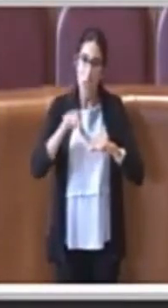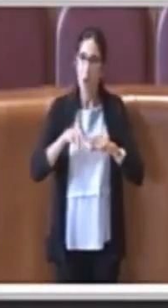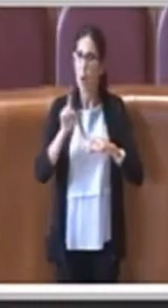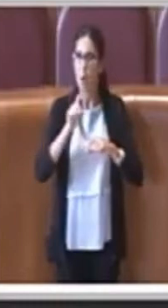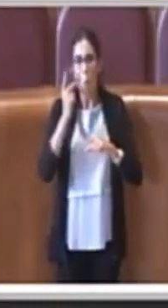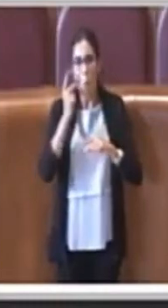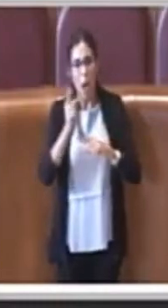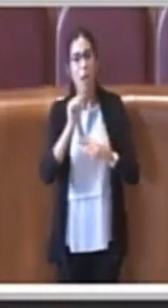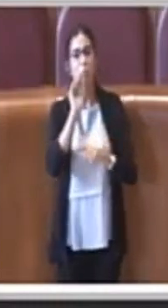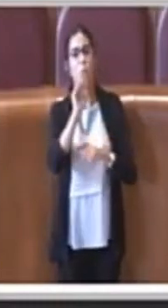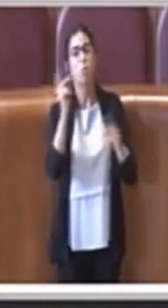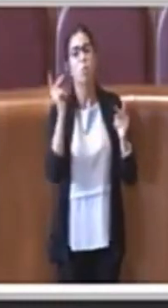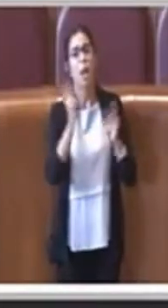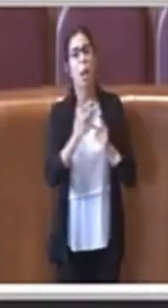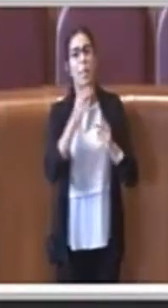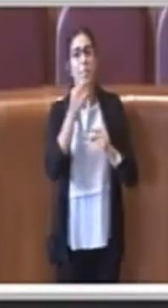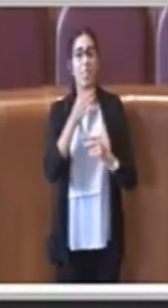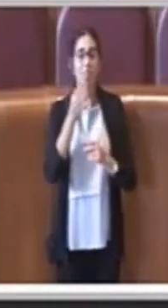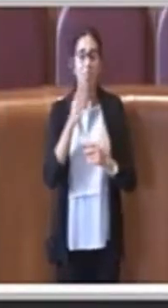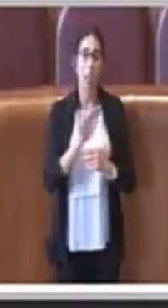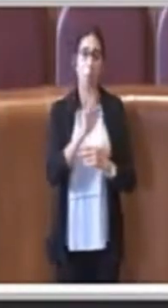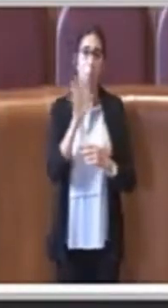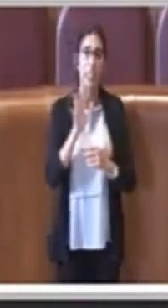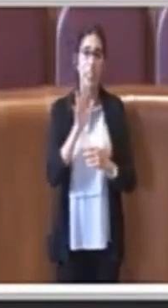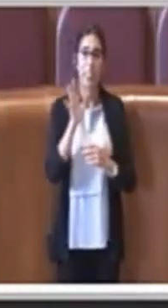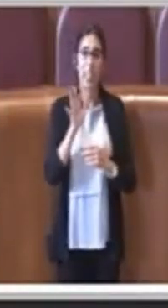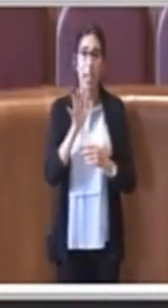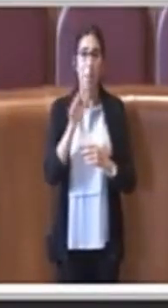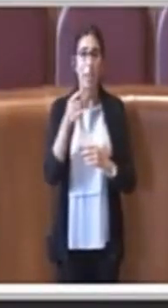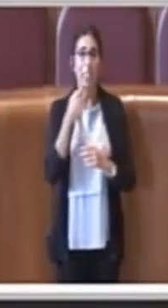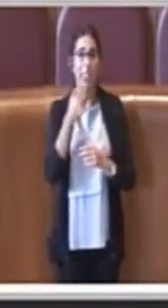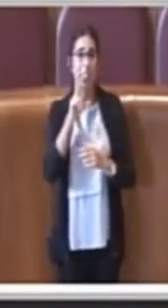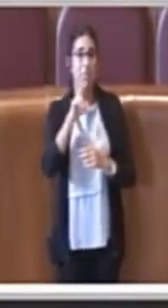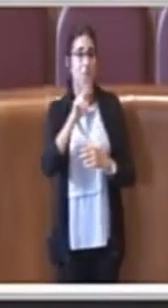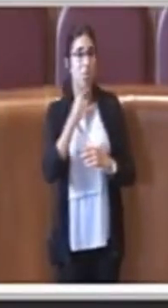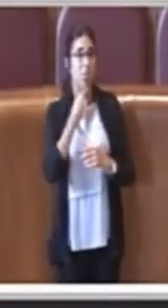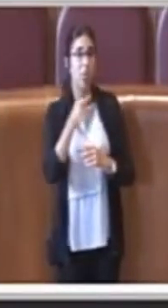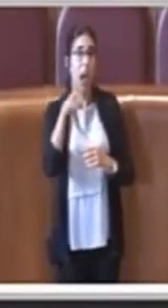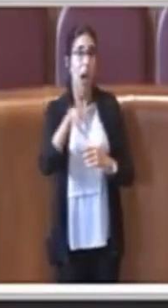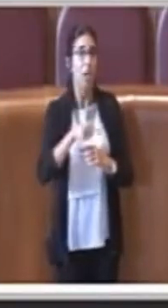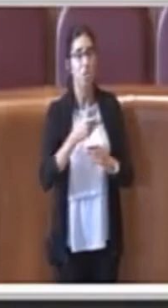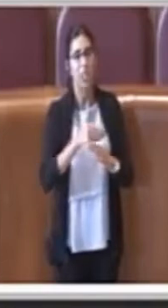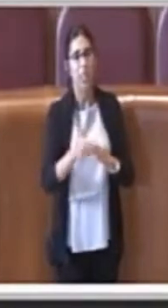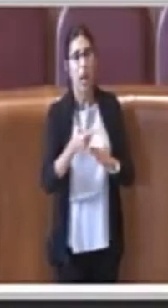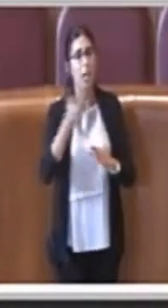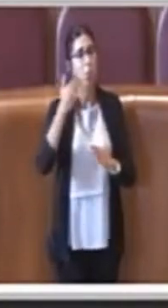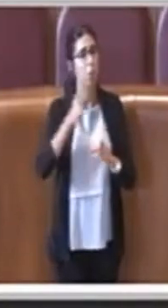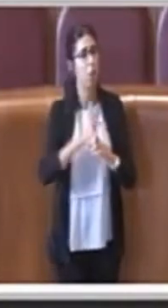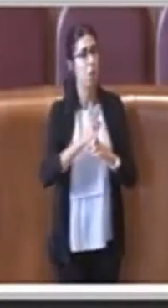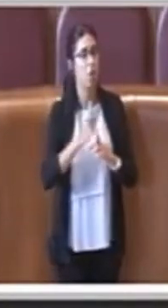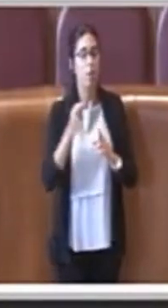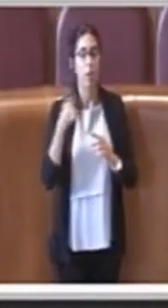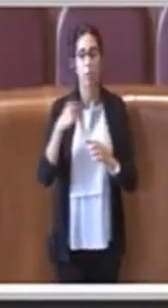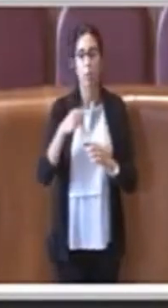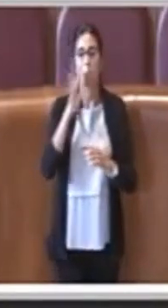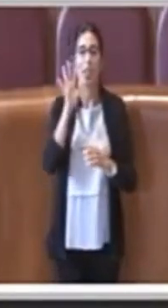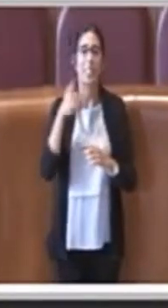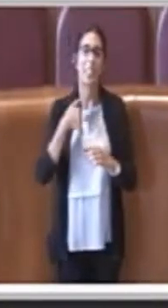strumentale certi tipi di analisi. Qui si sta discutendo di una